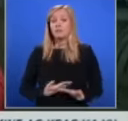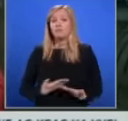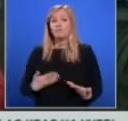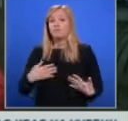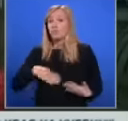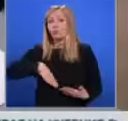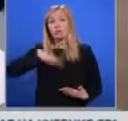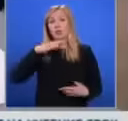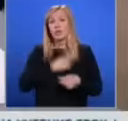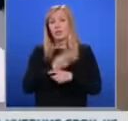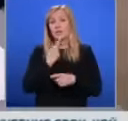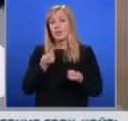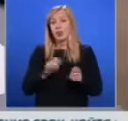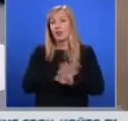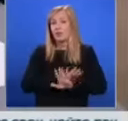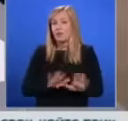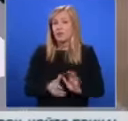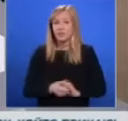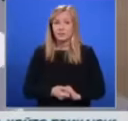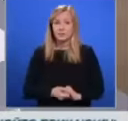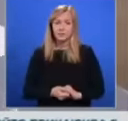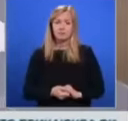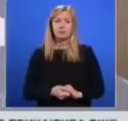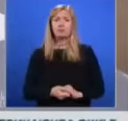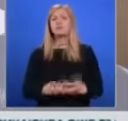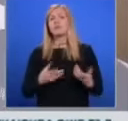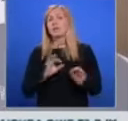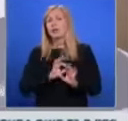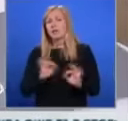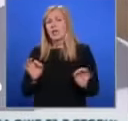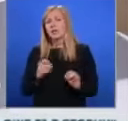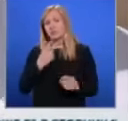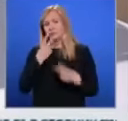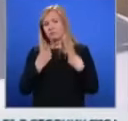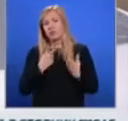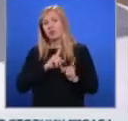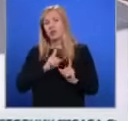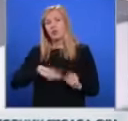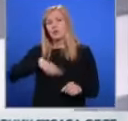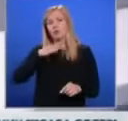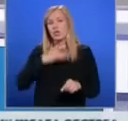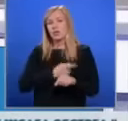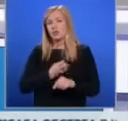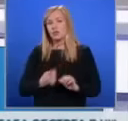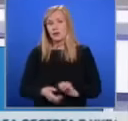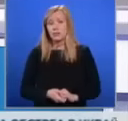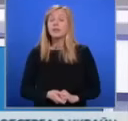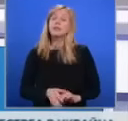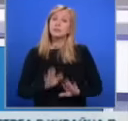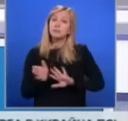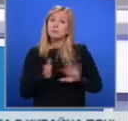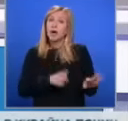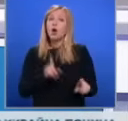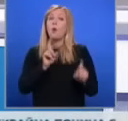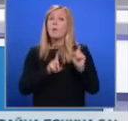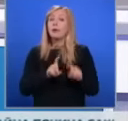довърши. Благодаря ти много, Иво Николино. Да, нивото на дебата. Ясно е, защо и не стига времето. Да, има го и това. И коментар